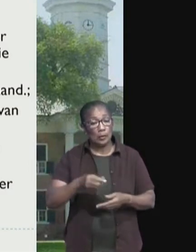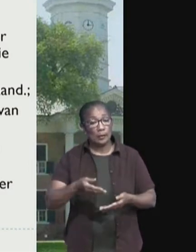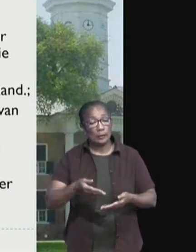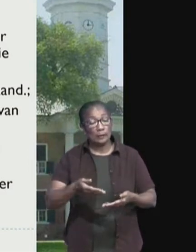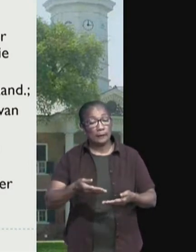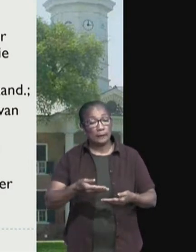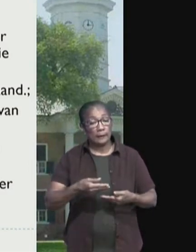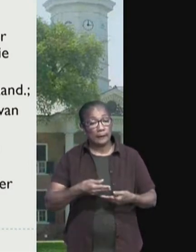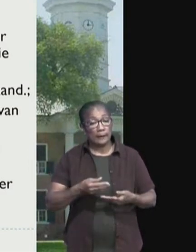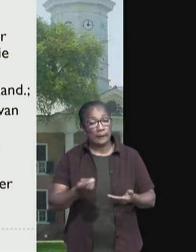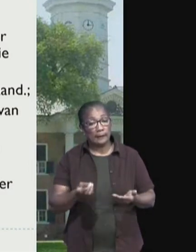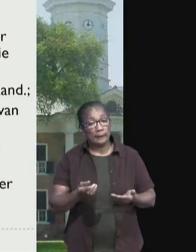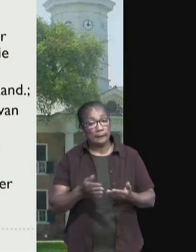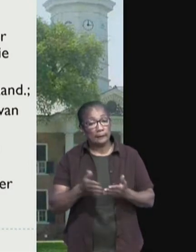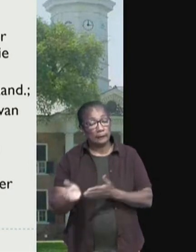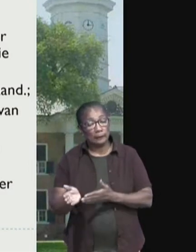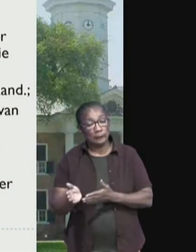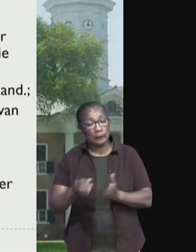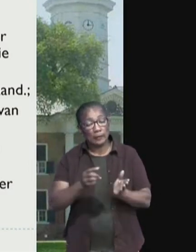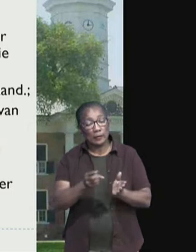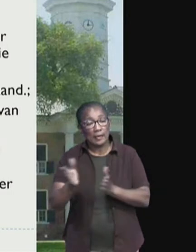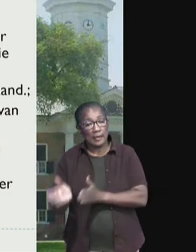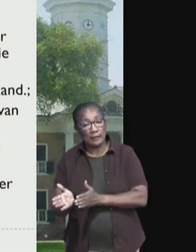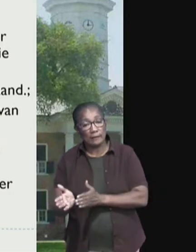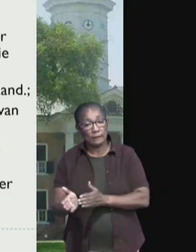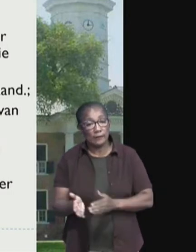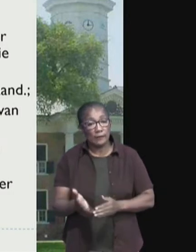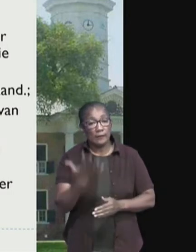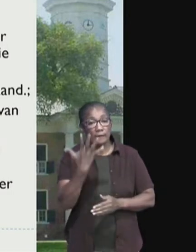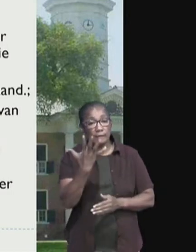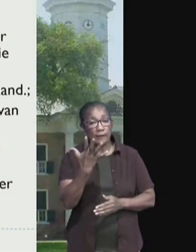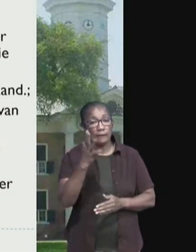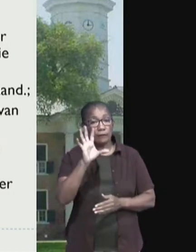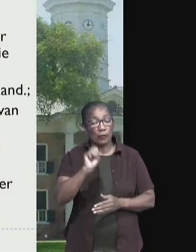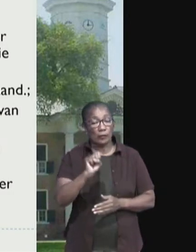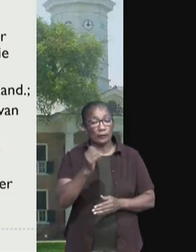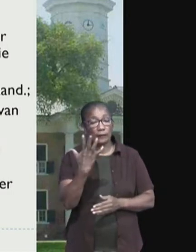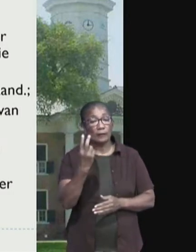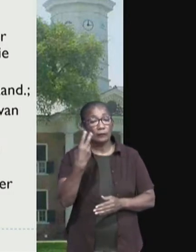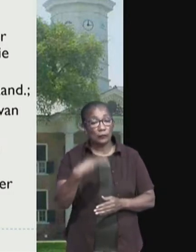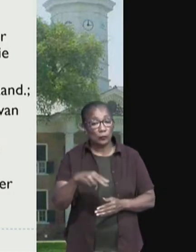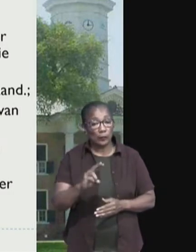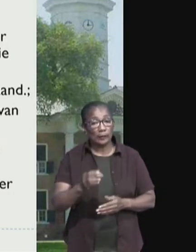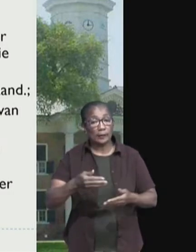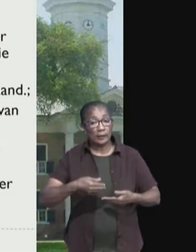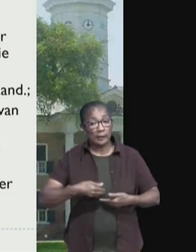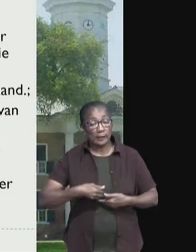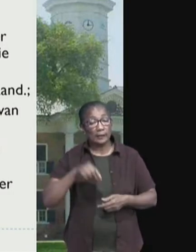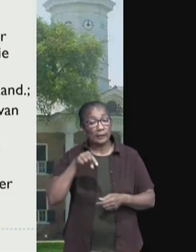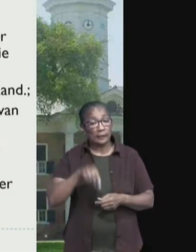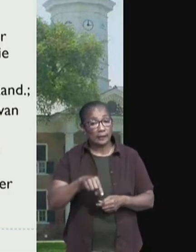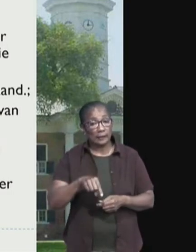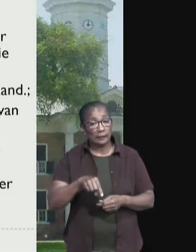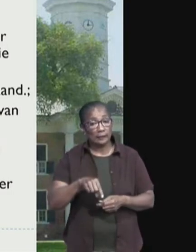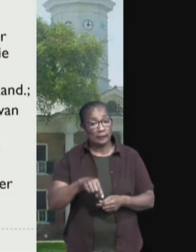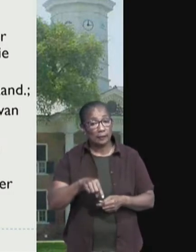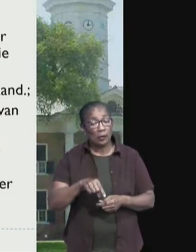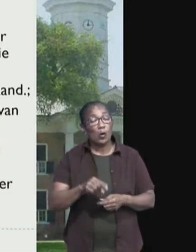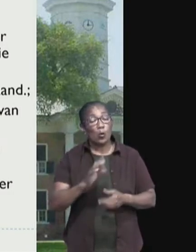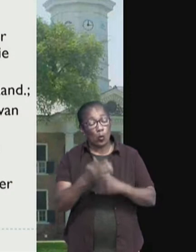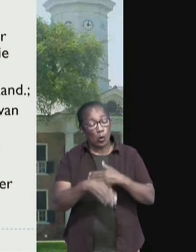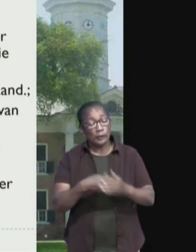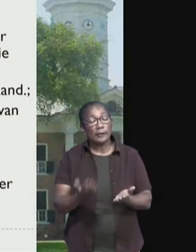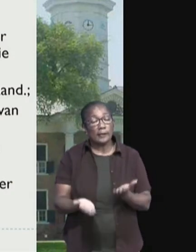525 krijgen. Dit zal natuurlijk worden